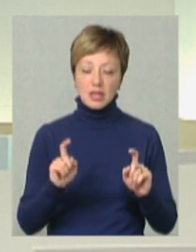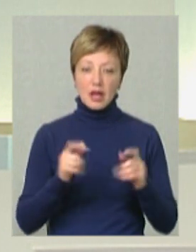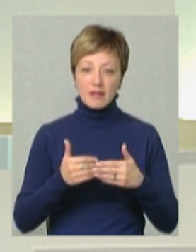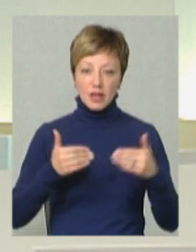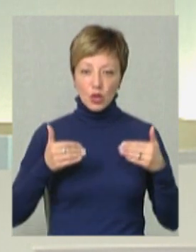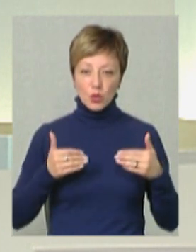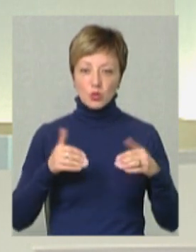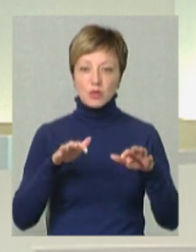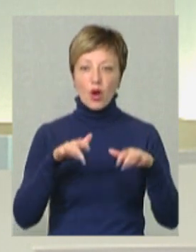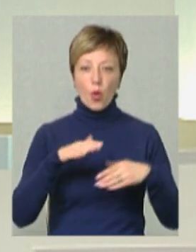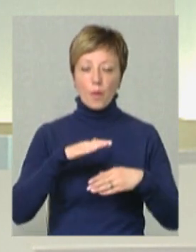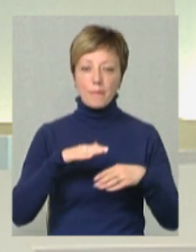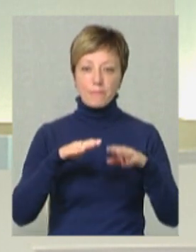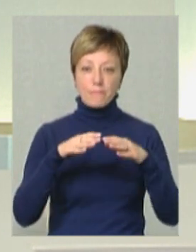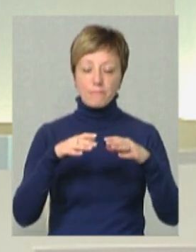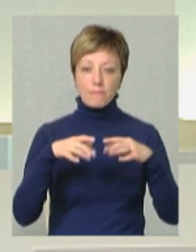тилу за комп'ютером.